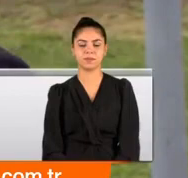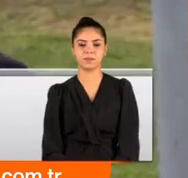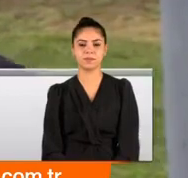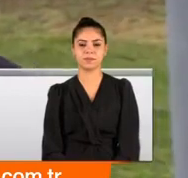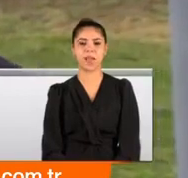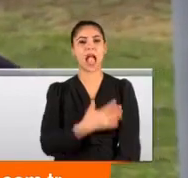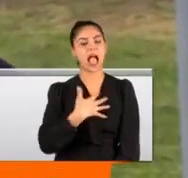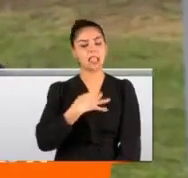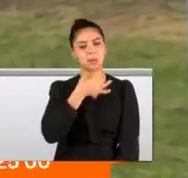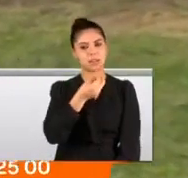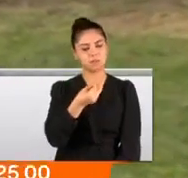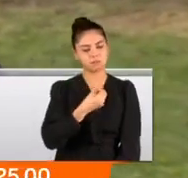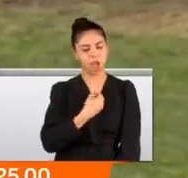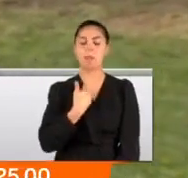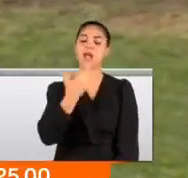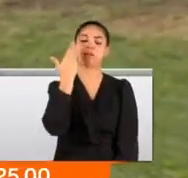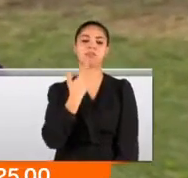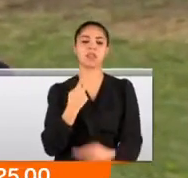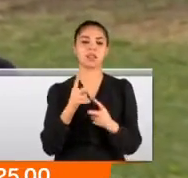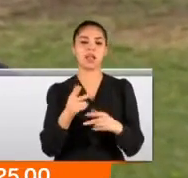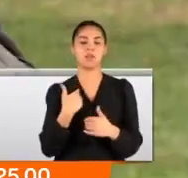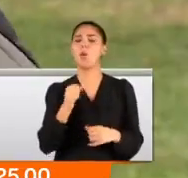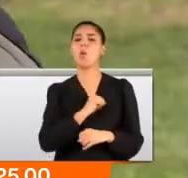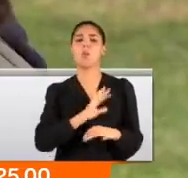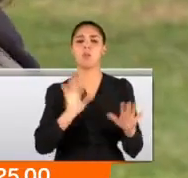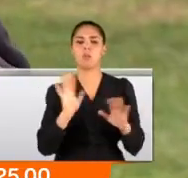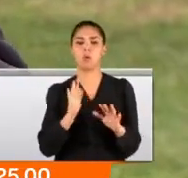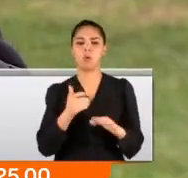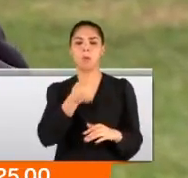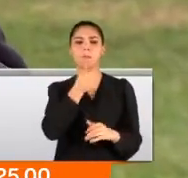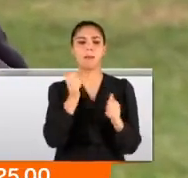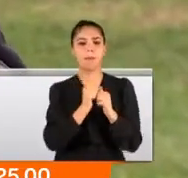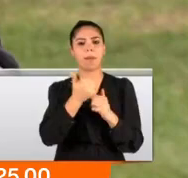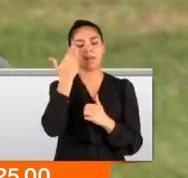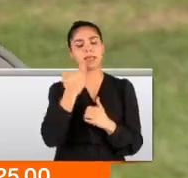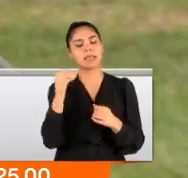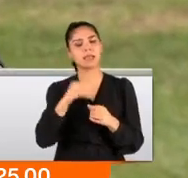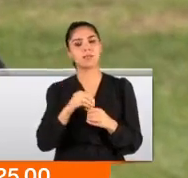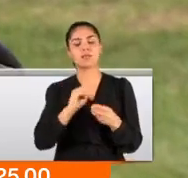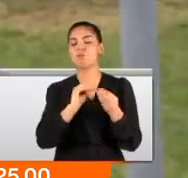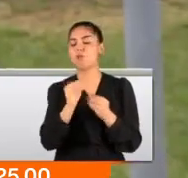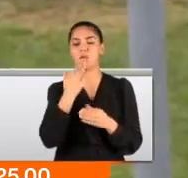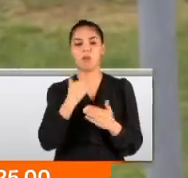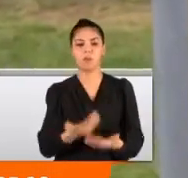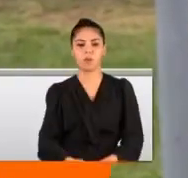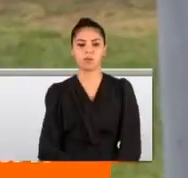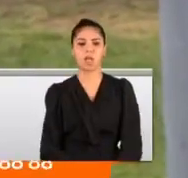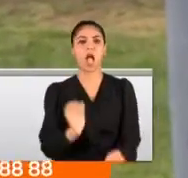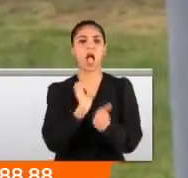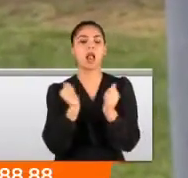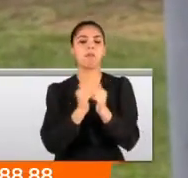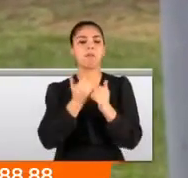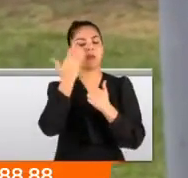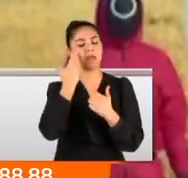Ailem izin veriyor. Ben de izlemeyi seviyorum. Korkmuyor musun o sahnenin? Yok hayır. Yani babamla beraber izlediğim sürece bir sıkıntı olmuyor. Ailecek izliyoruz.